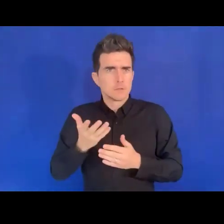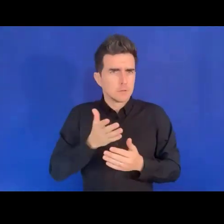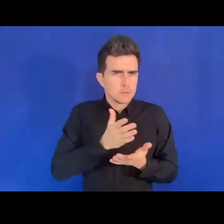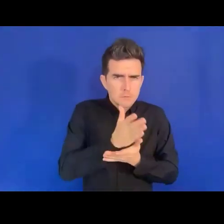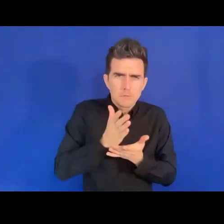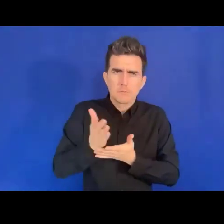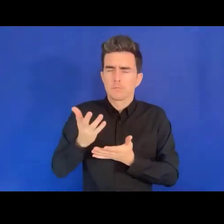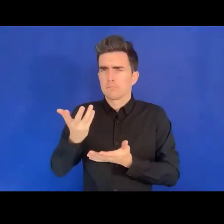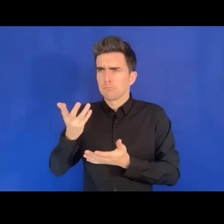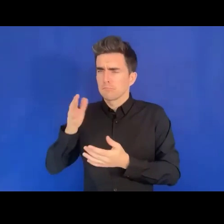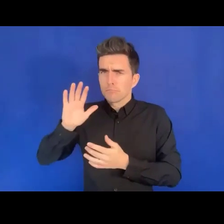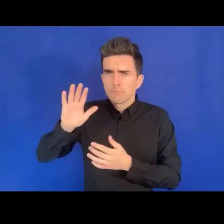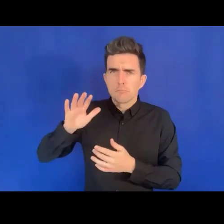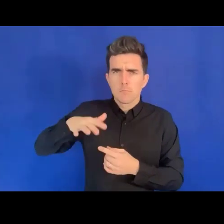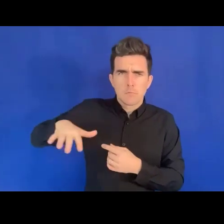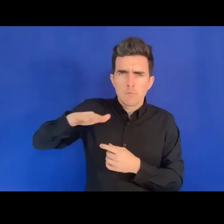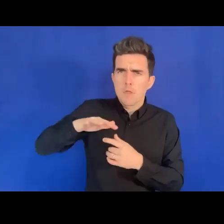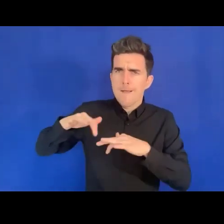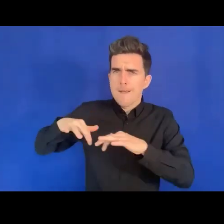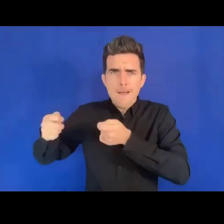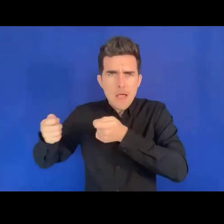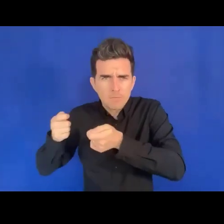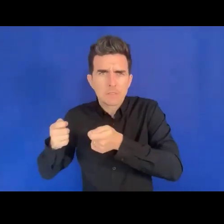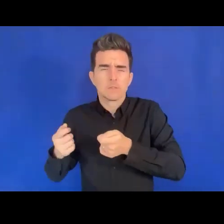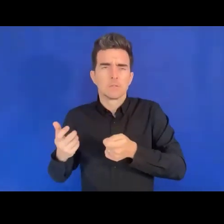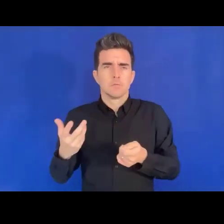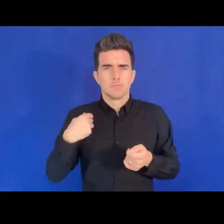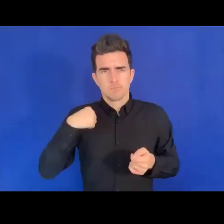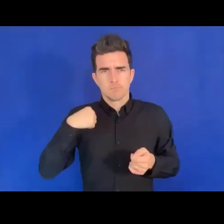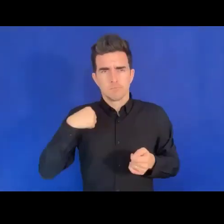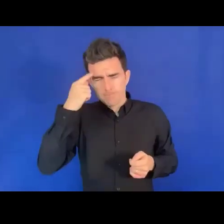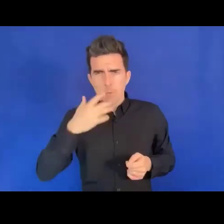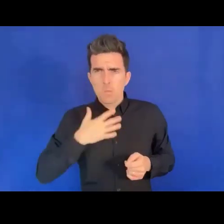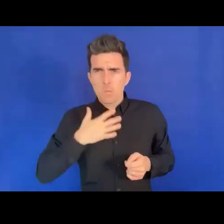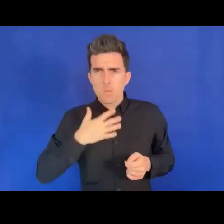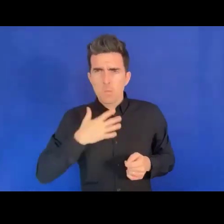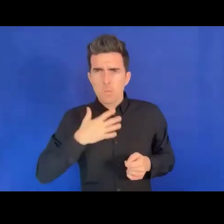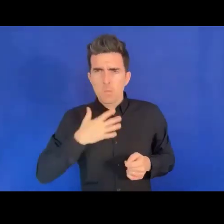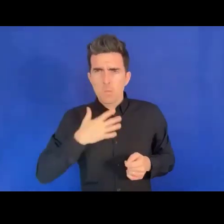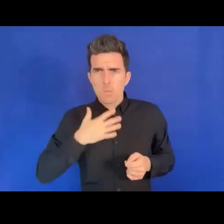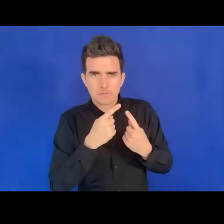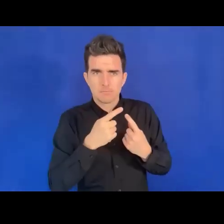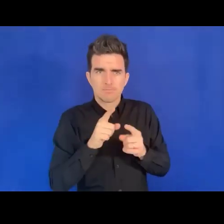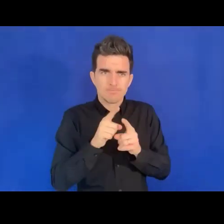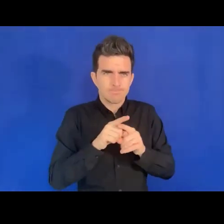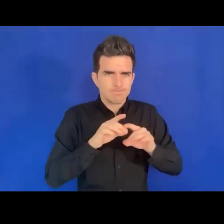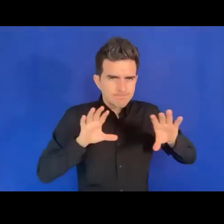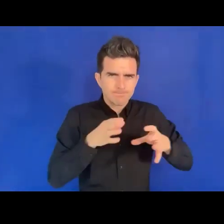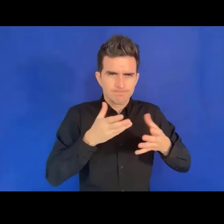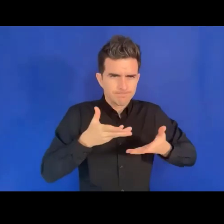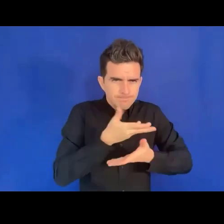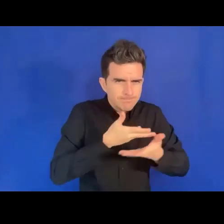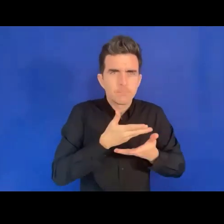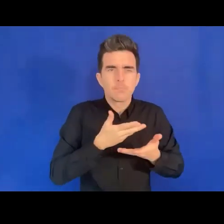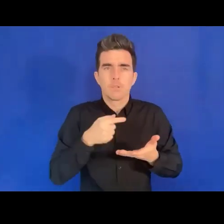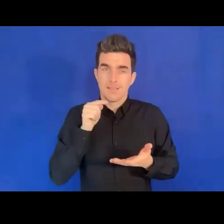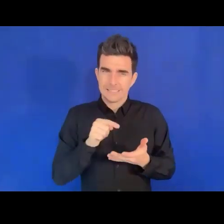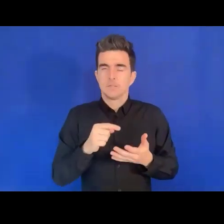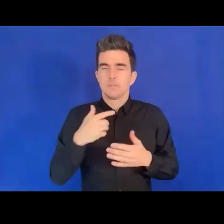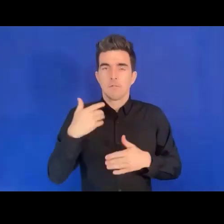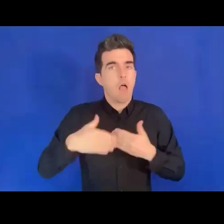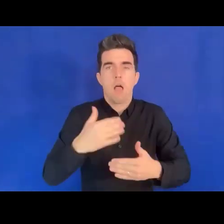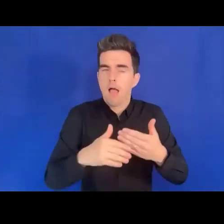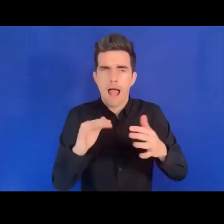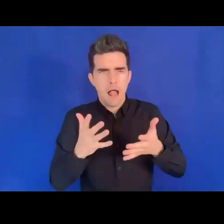fait partie du tableau de bord dont nous discutons aujourd'hui. Nous avons besoin de données. Nous avons besoin de connaissances. Nous avons besoin de leur fournir,